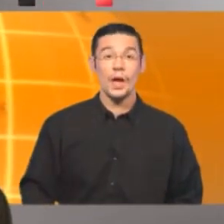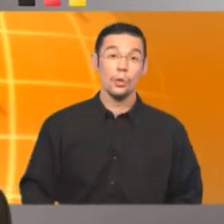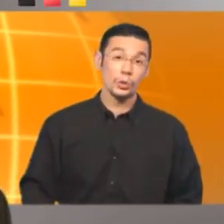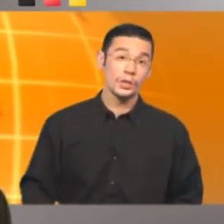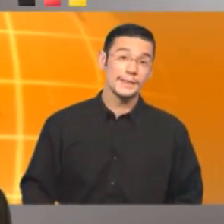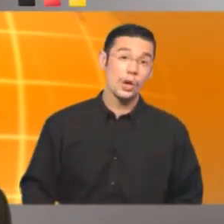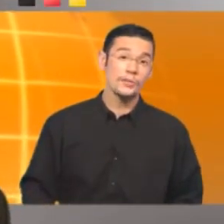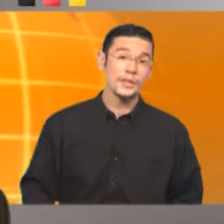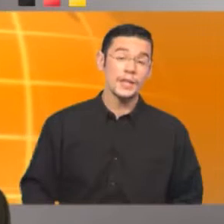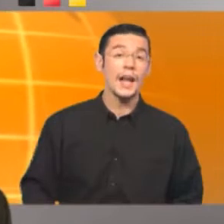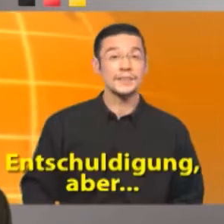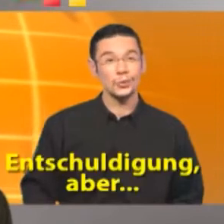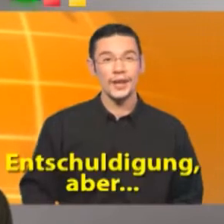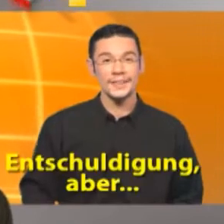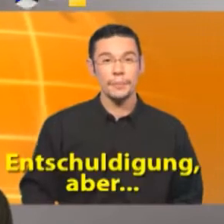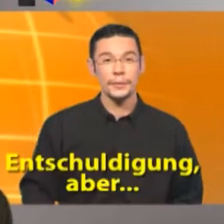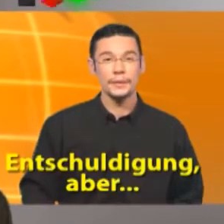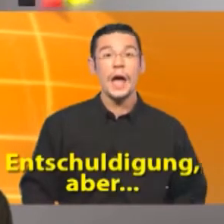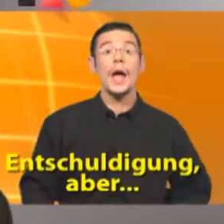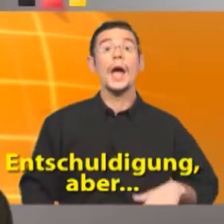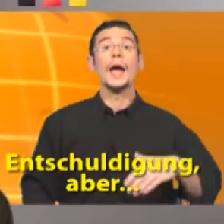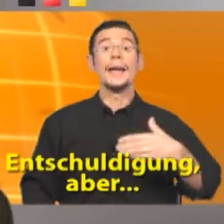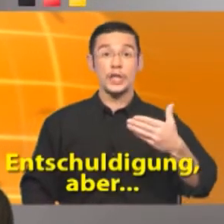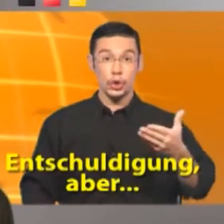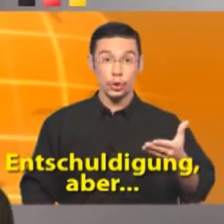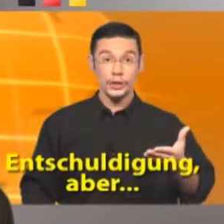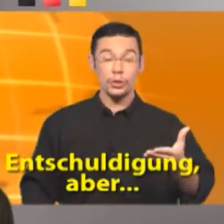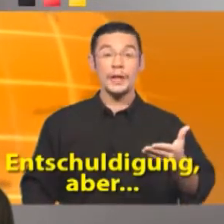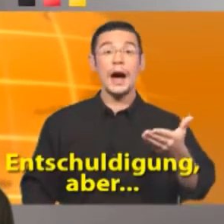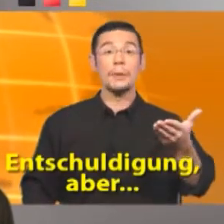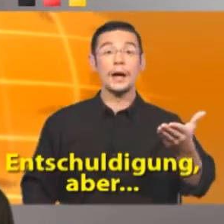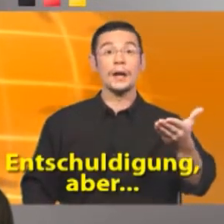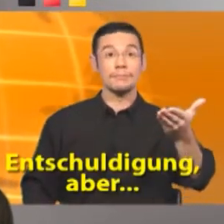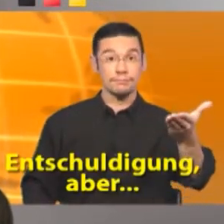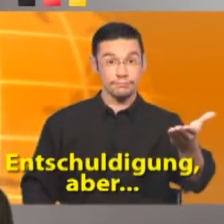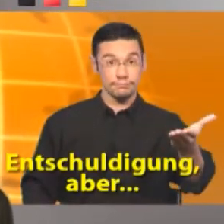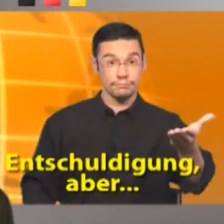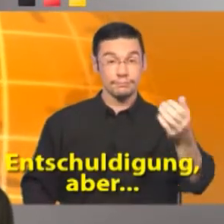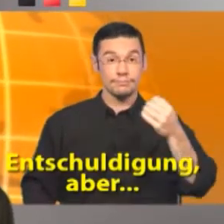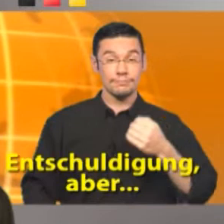Oder es läuft nicht alles so glatt ab Entschuldigung, aber